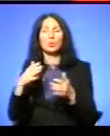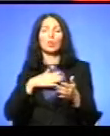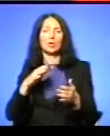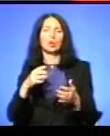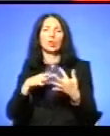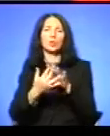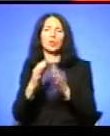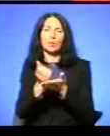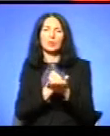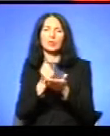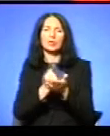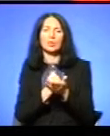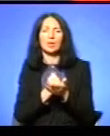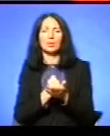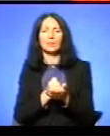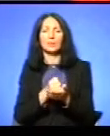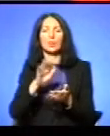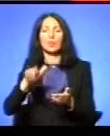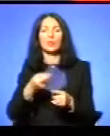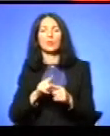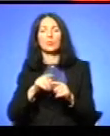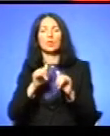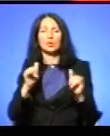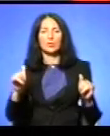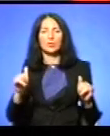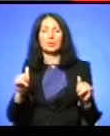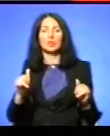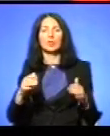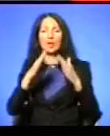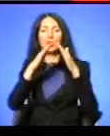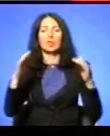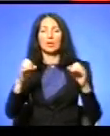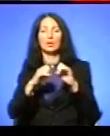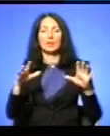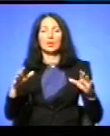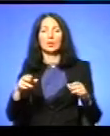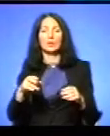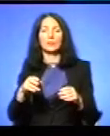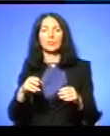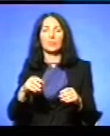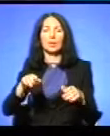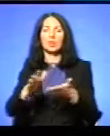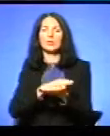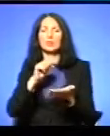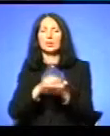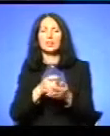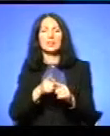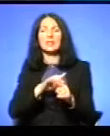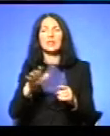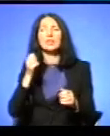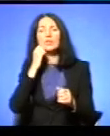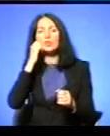Вона була більш пристойна Потім це все розвилилось І зірвало дах Повиривало підлог Це не з Москви приїжджали